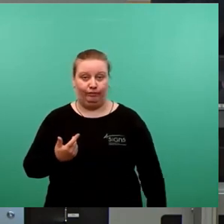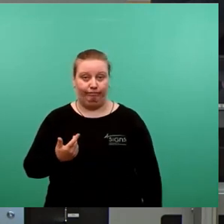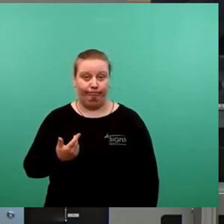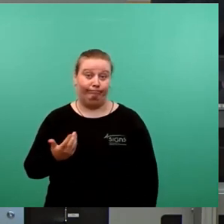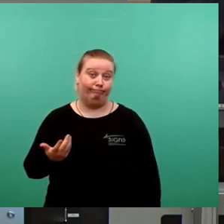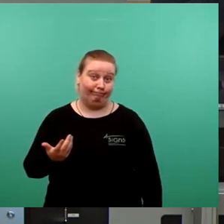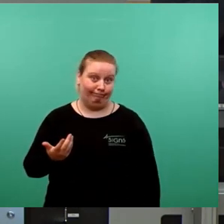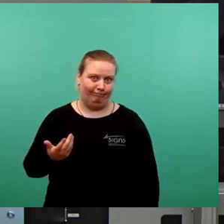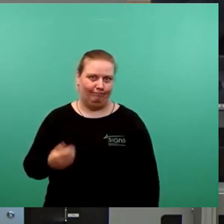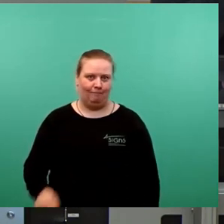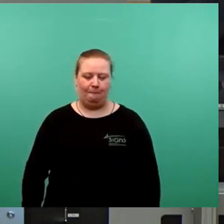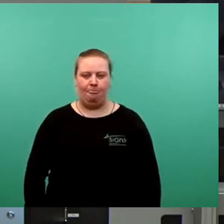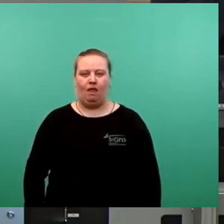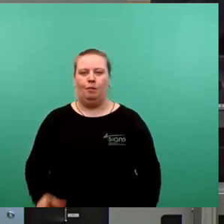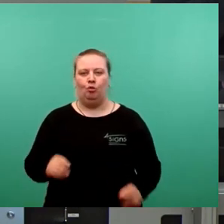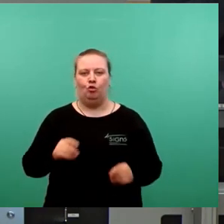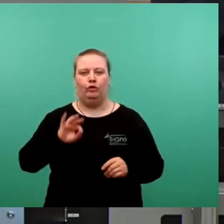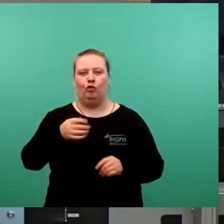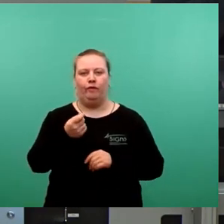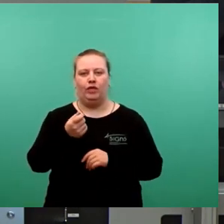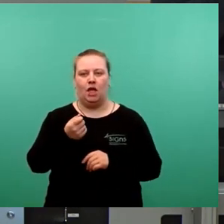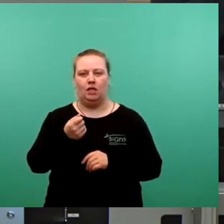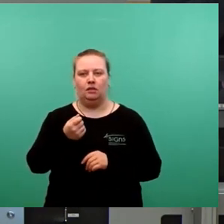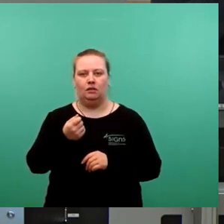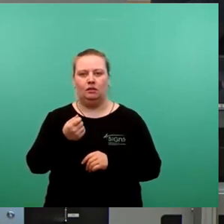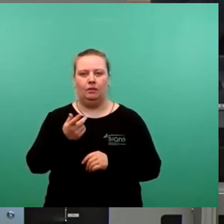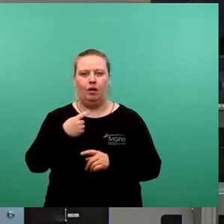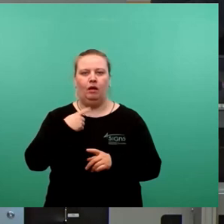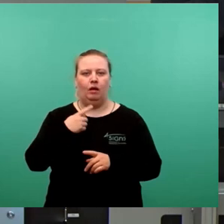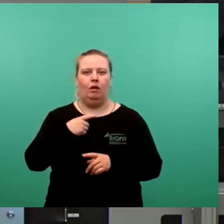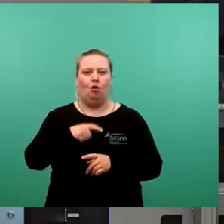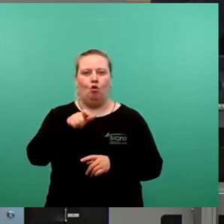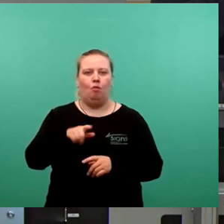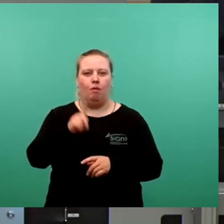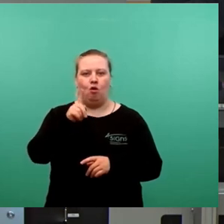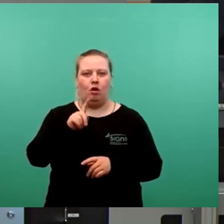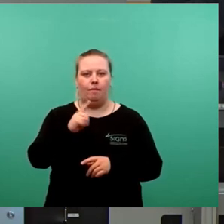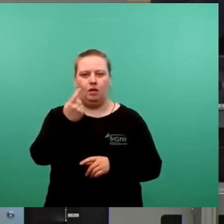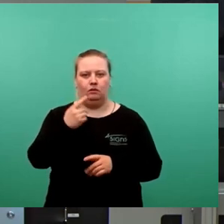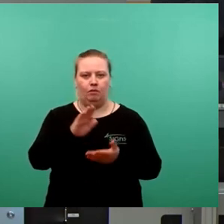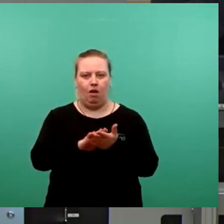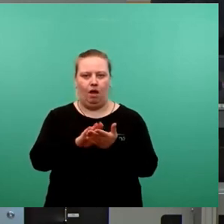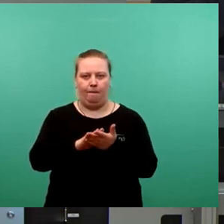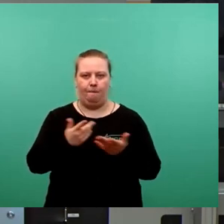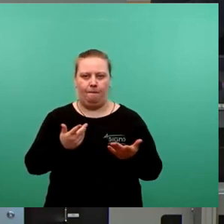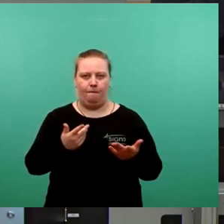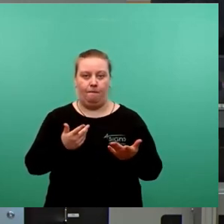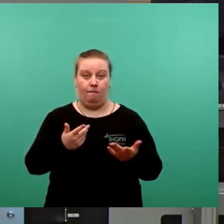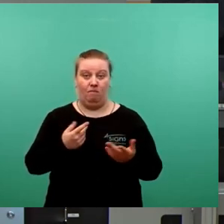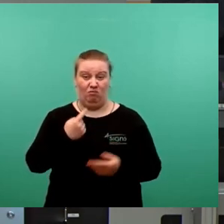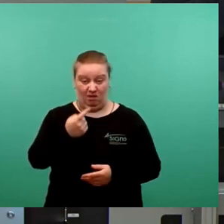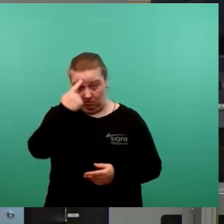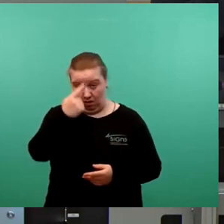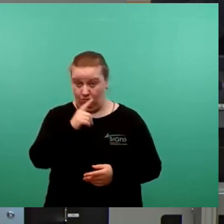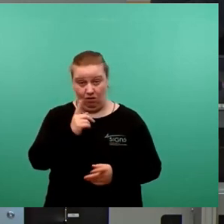Dass die Verantwortung für die Finanzen dauerhaft beim Oberbürgermeister bleibt, daran glaubt nicht einmal der Oberbürgermeister